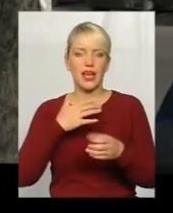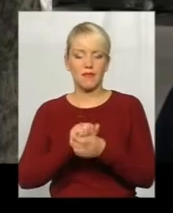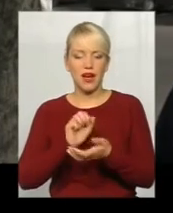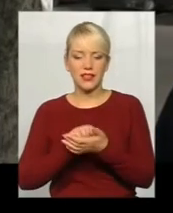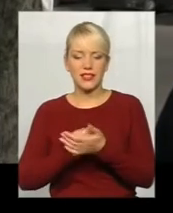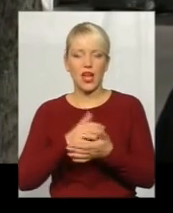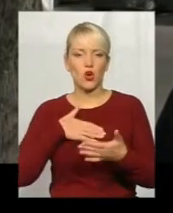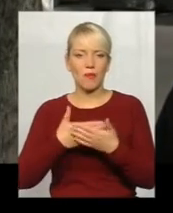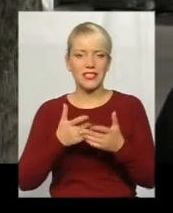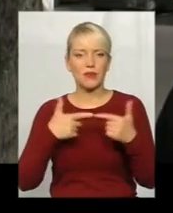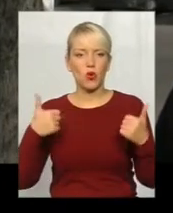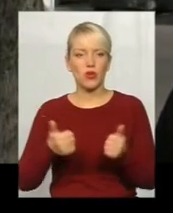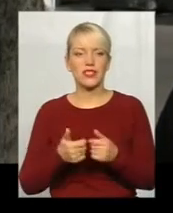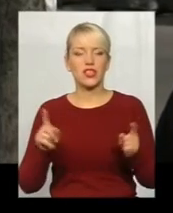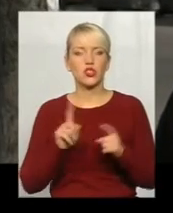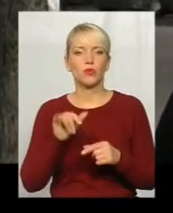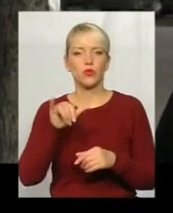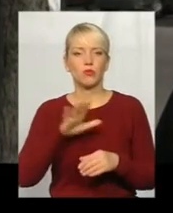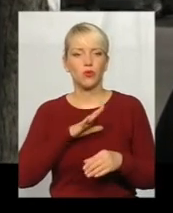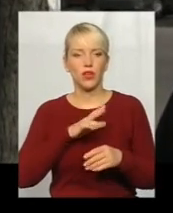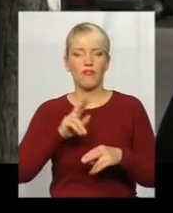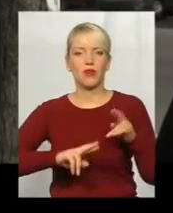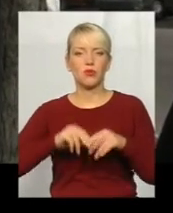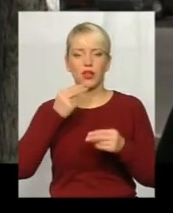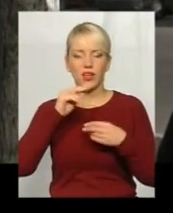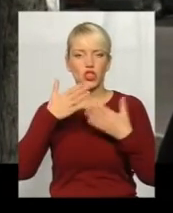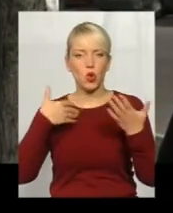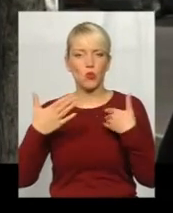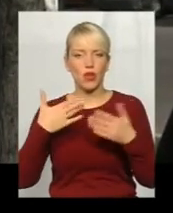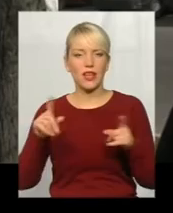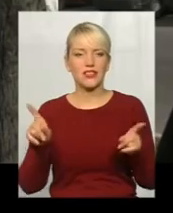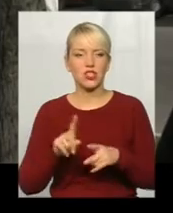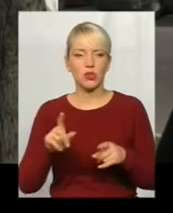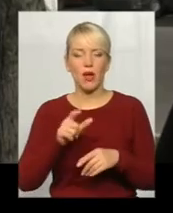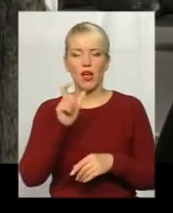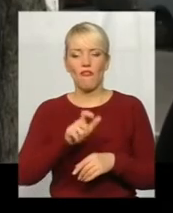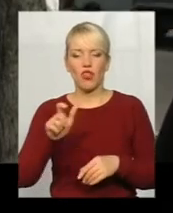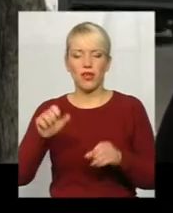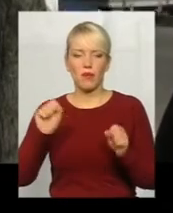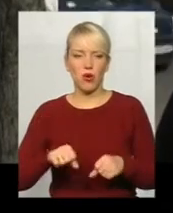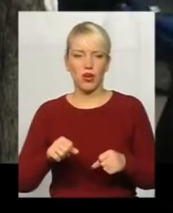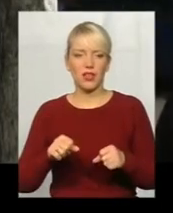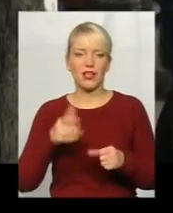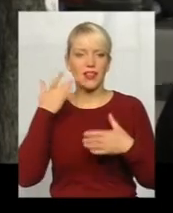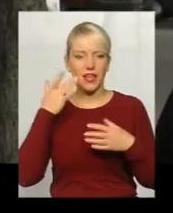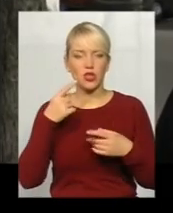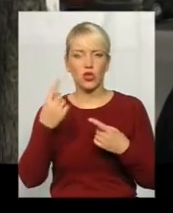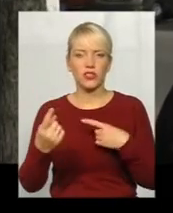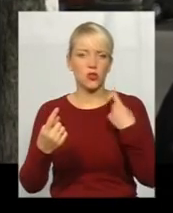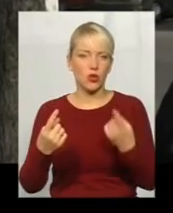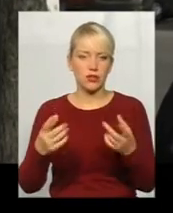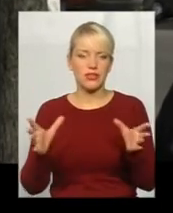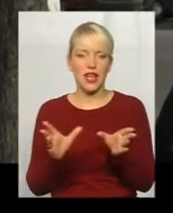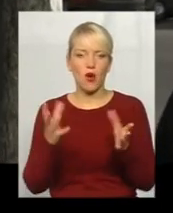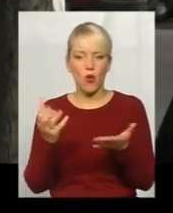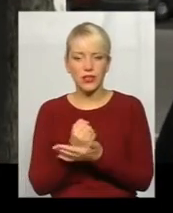громадськими організаціями, щоб була в них вибудована краща комунікація, щоб вони могли легше один з одним знаходити зв'язок і свої